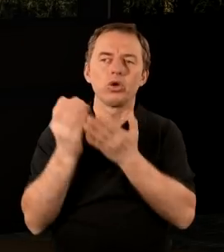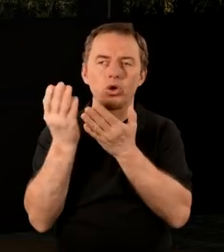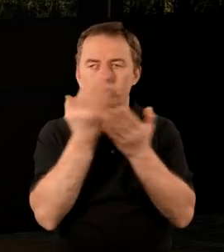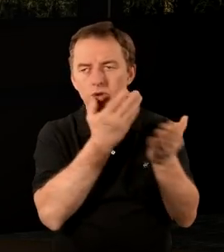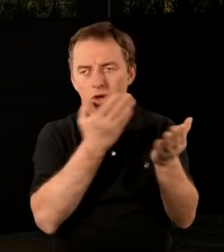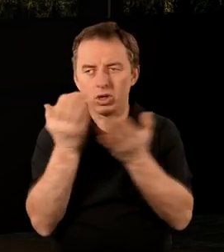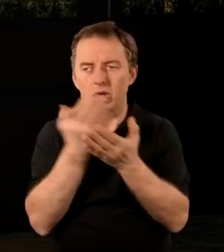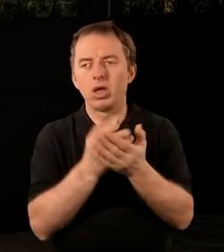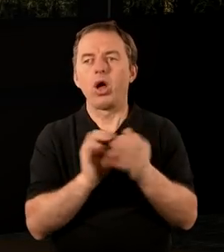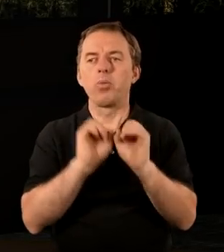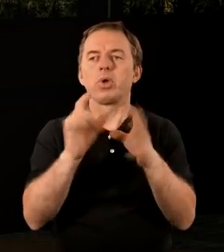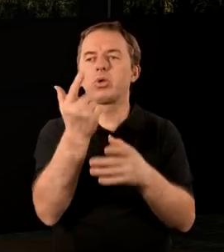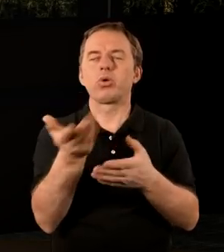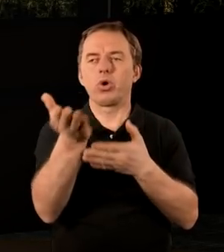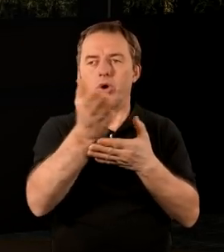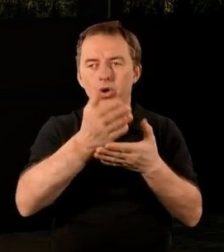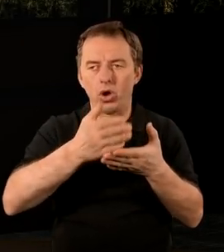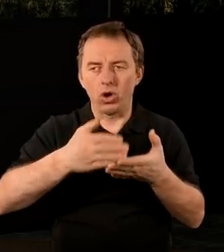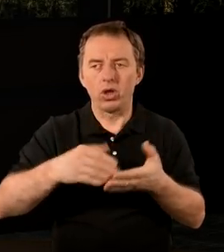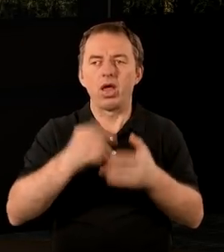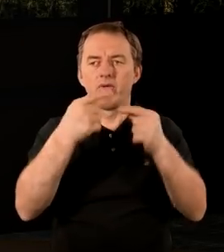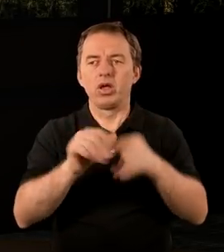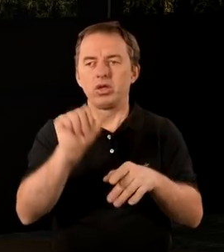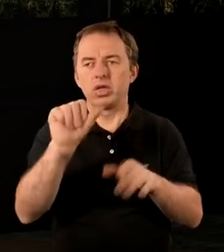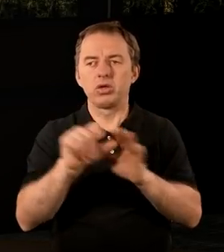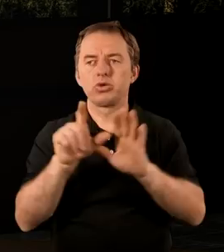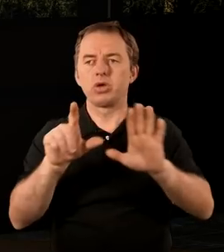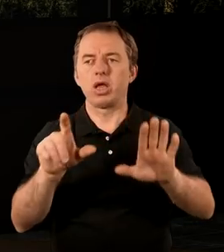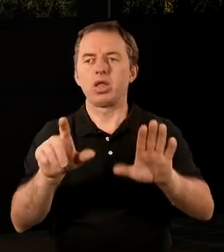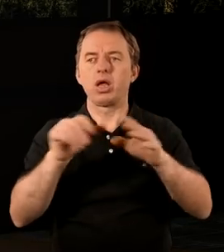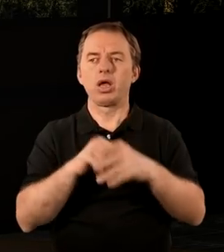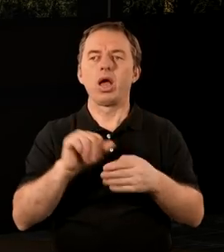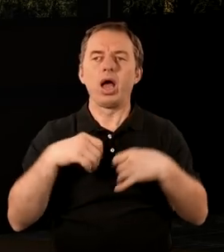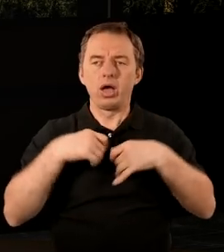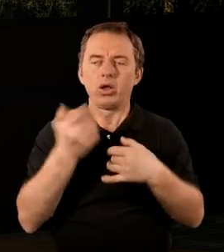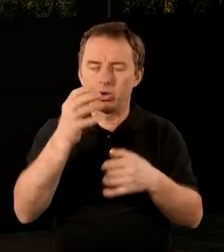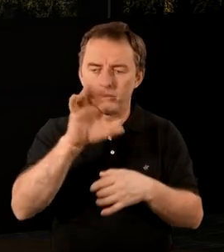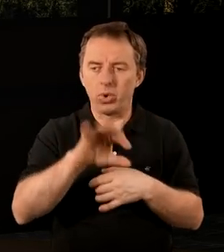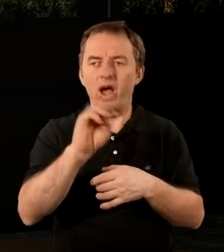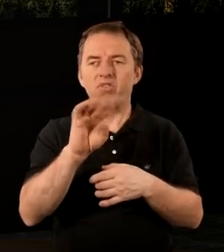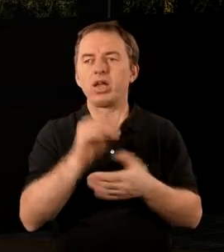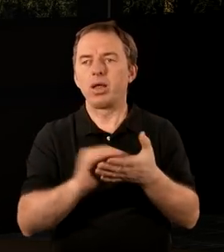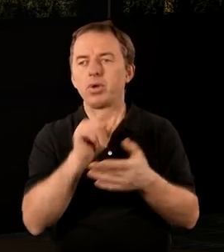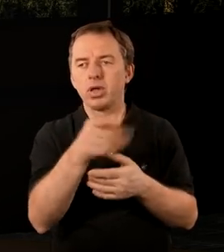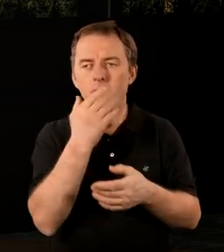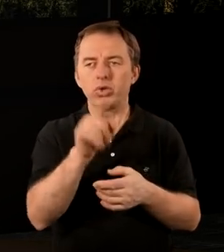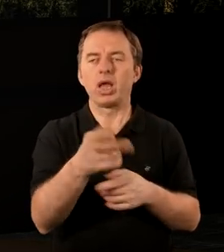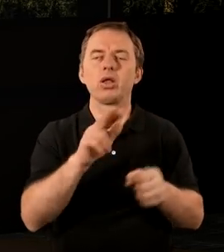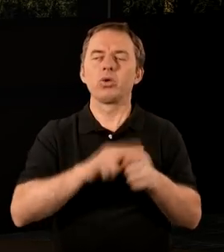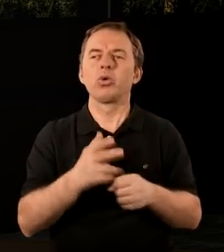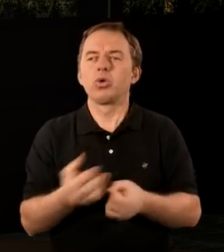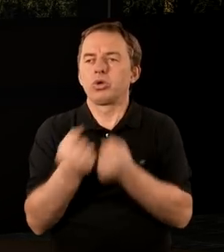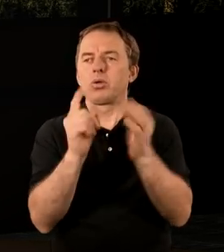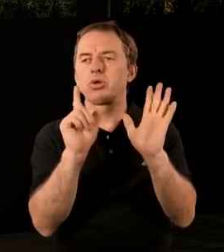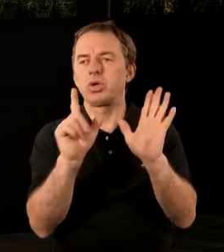Może odczytam Apokalipsa, drugi rozdział, wersety 1-7. Do anioła zboru w Efezie napisz, to mówi